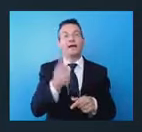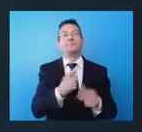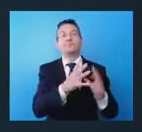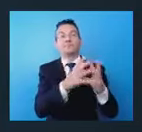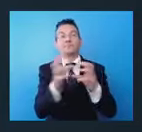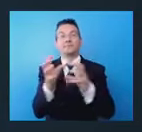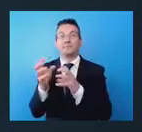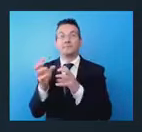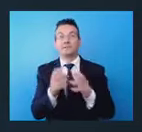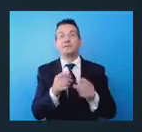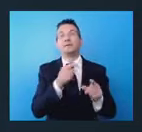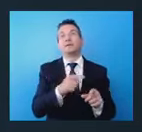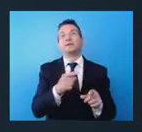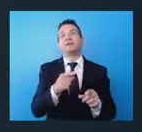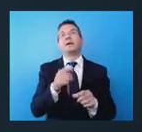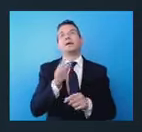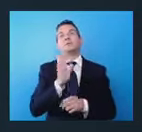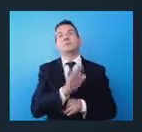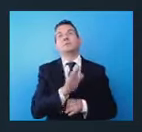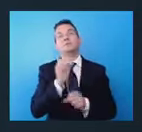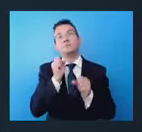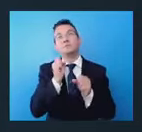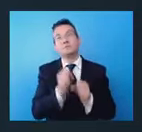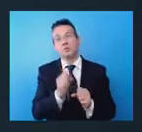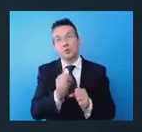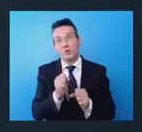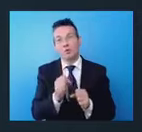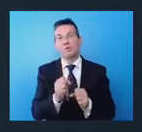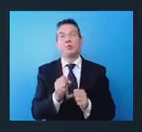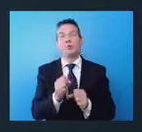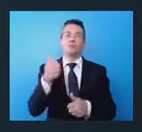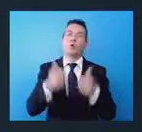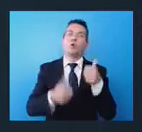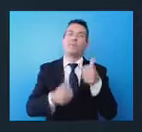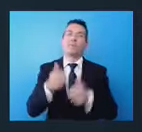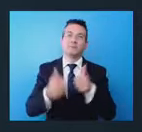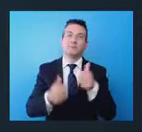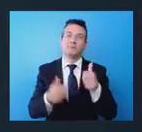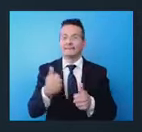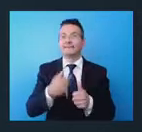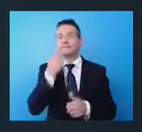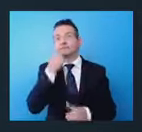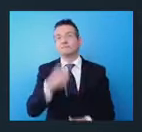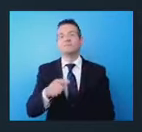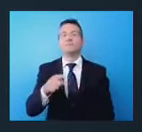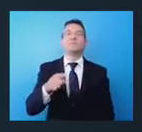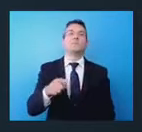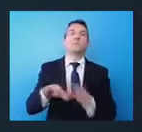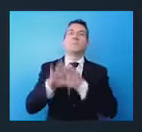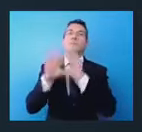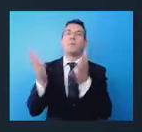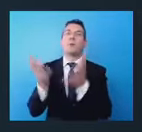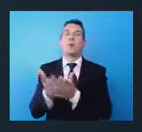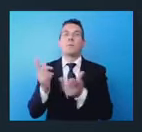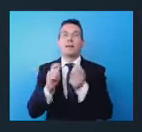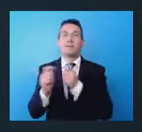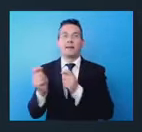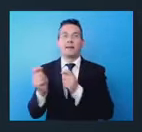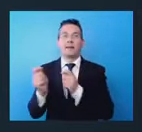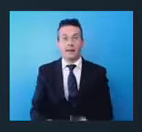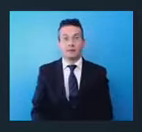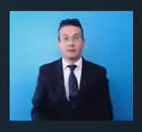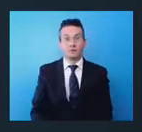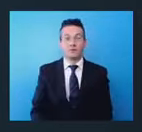propria filiera di riposizionarsi in modo competitivo nel mercato globale. Ora, nel condividere le